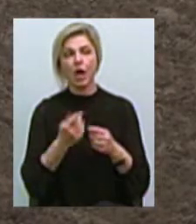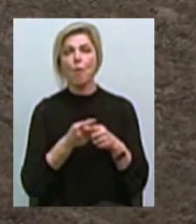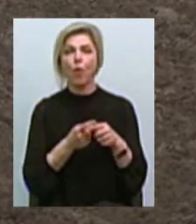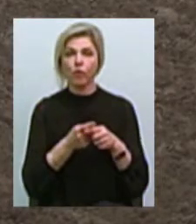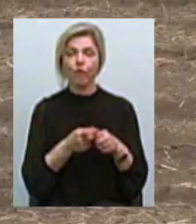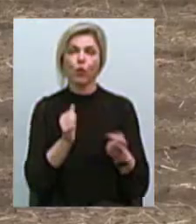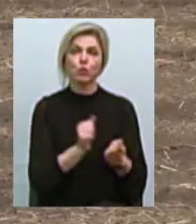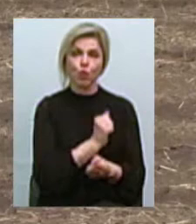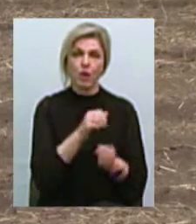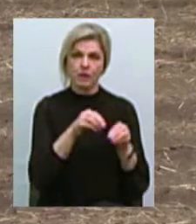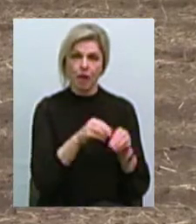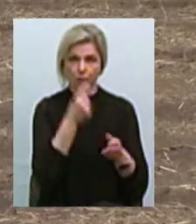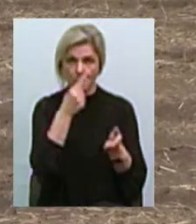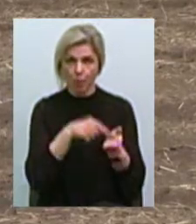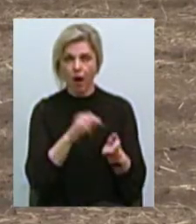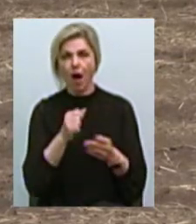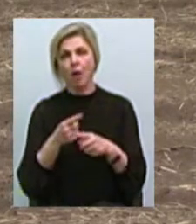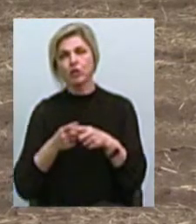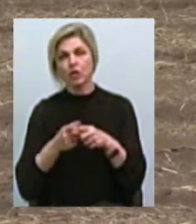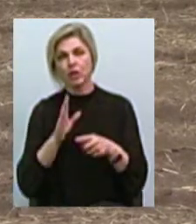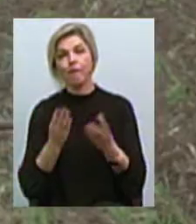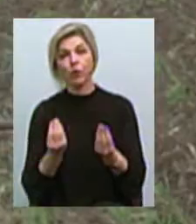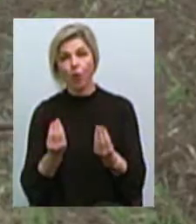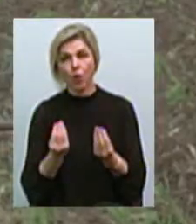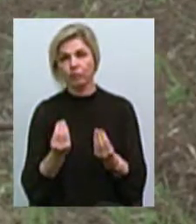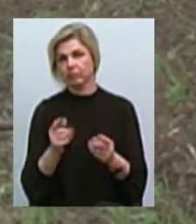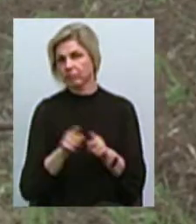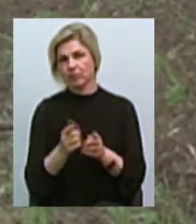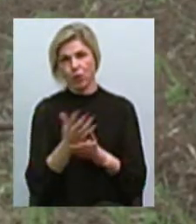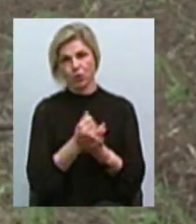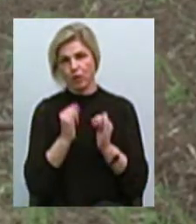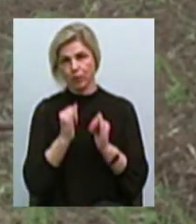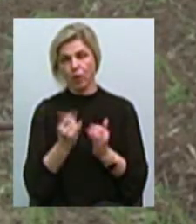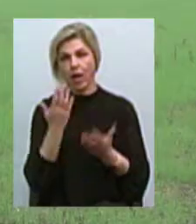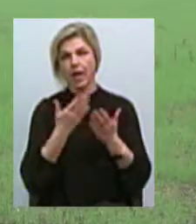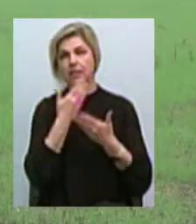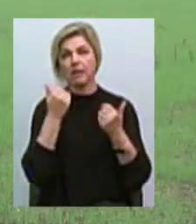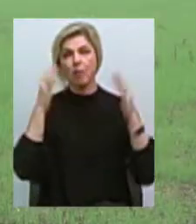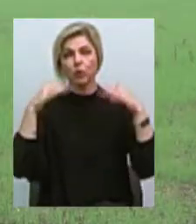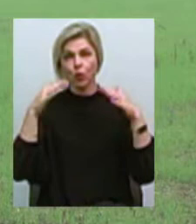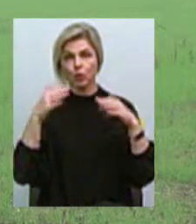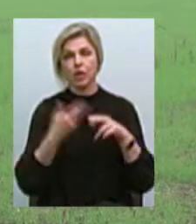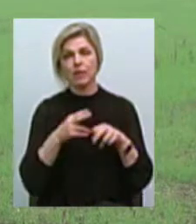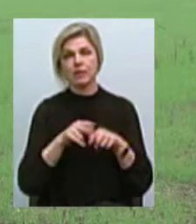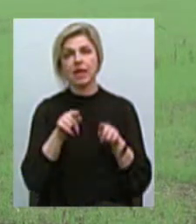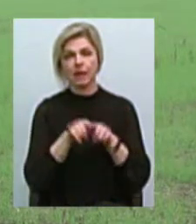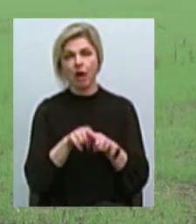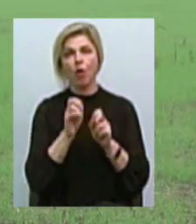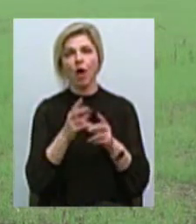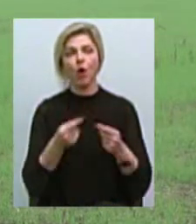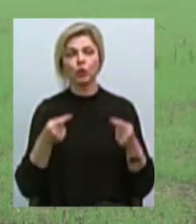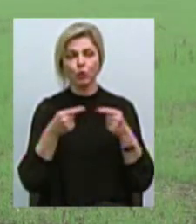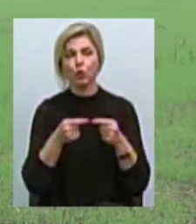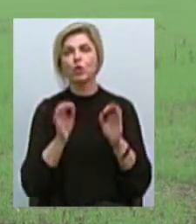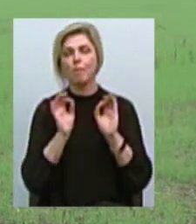частина в суху землю, це теж погано. Тому це, якщо нема дощів, то це такий квест, як точніше, як правильніше